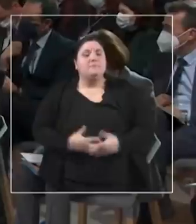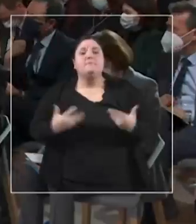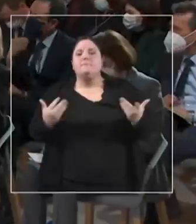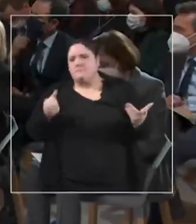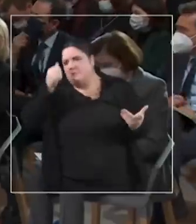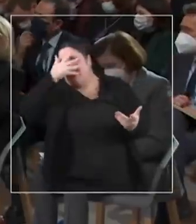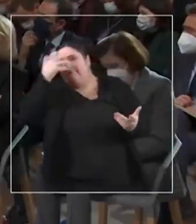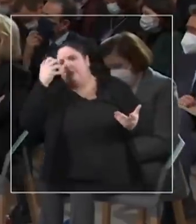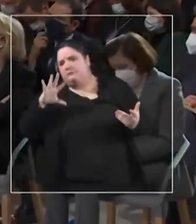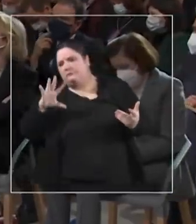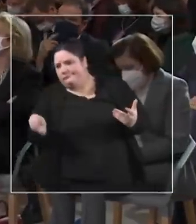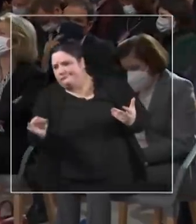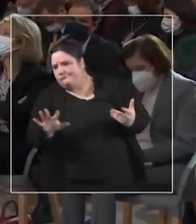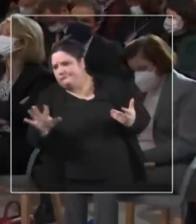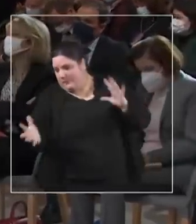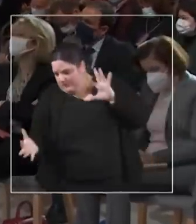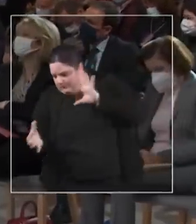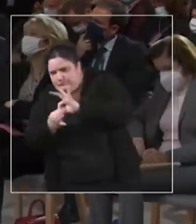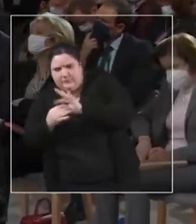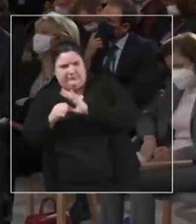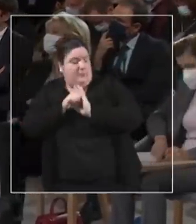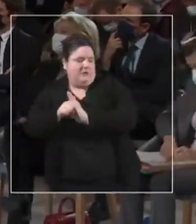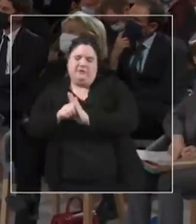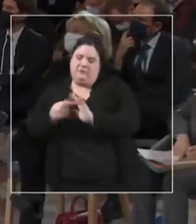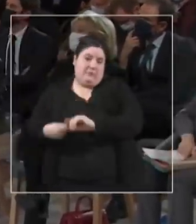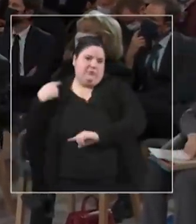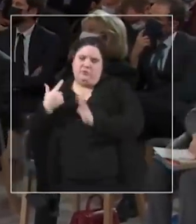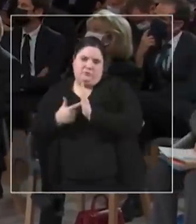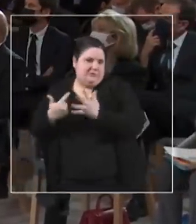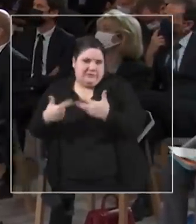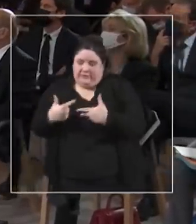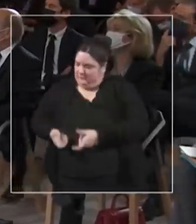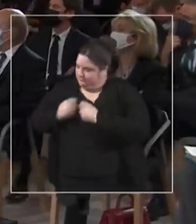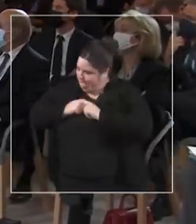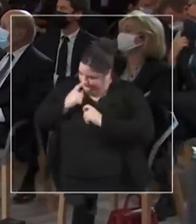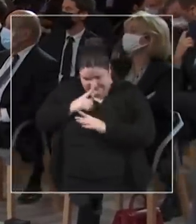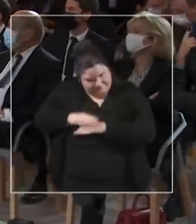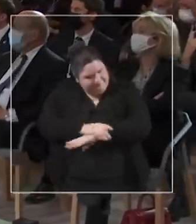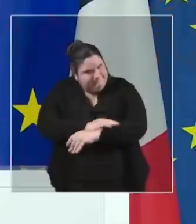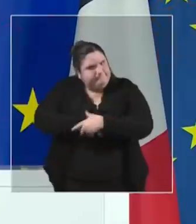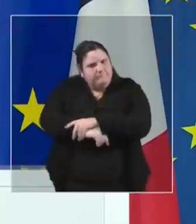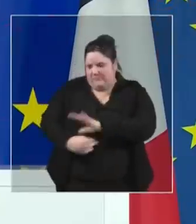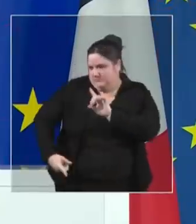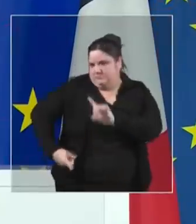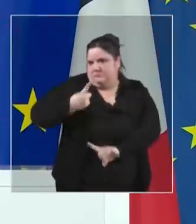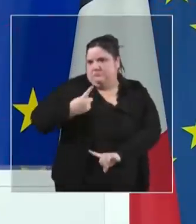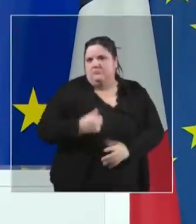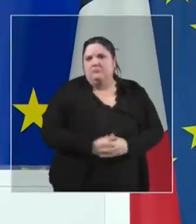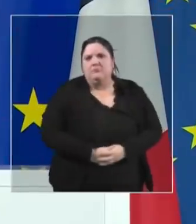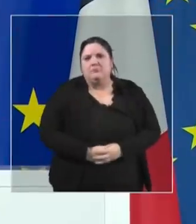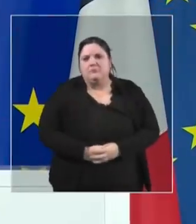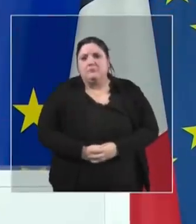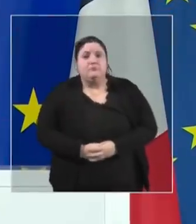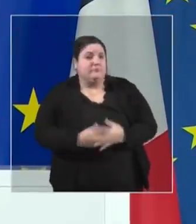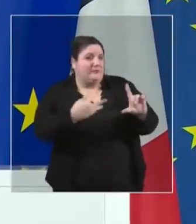une priorité. Et je crois en effet profondément que le lien entre nos deux continents qui bordent les